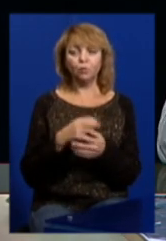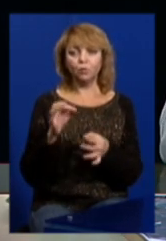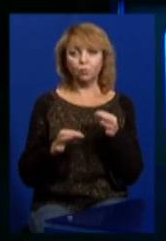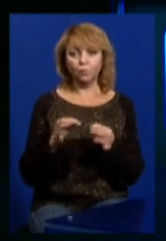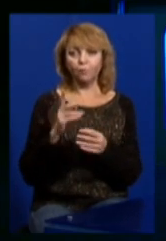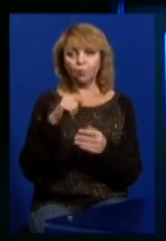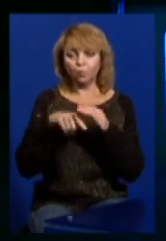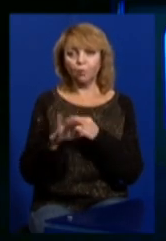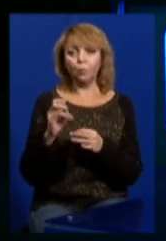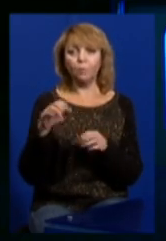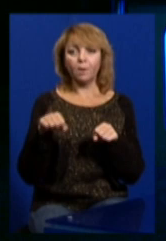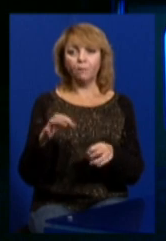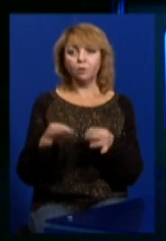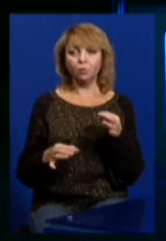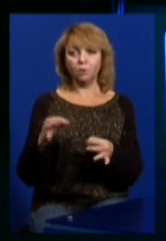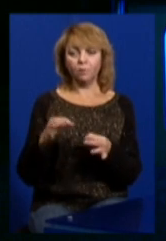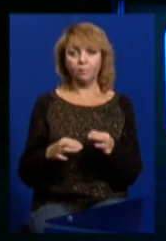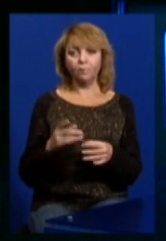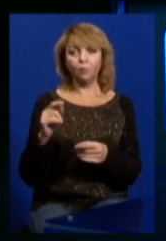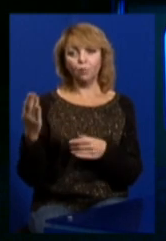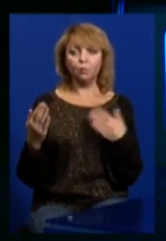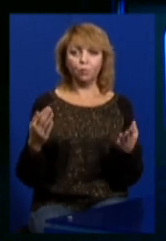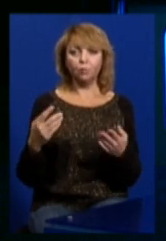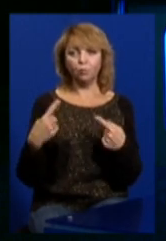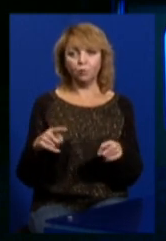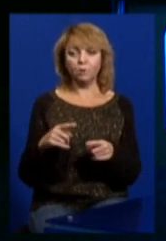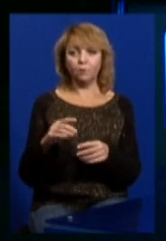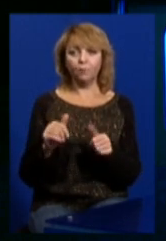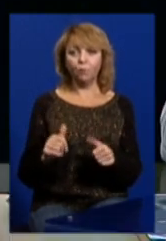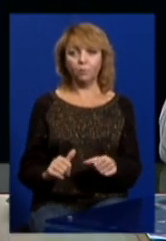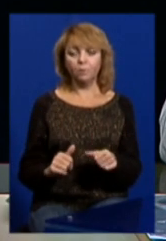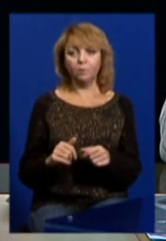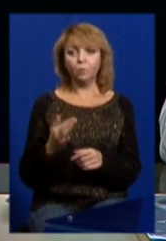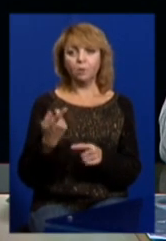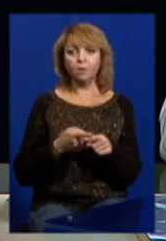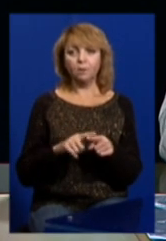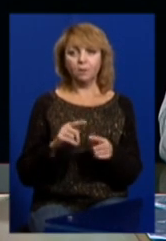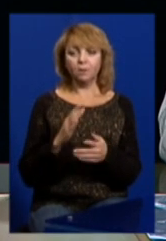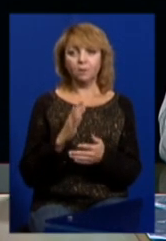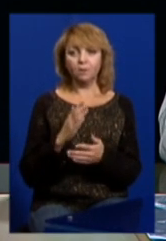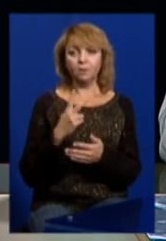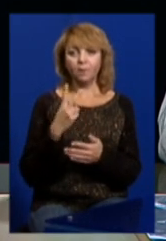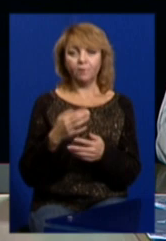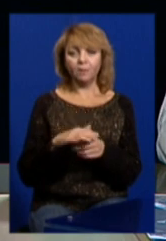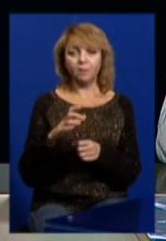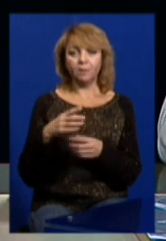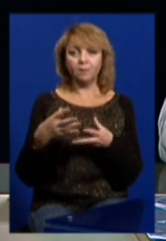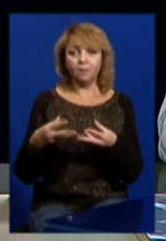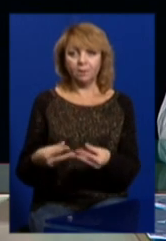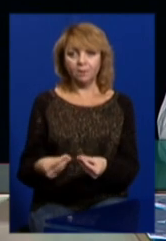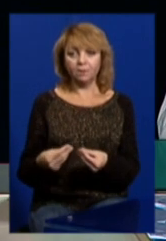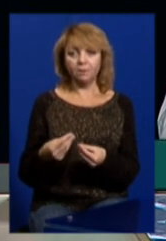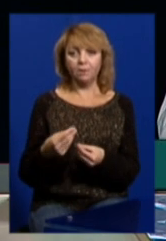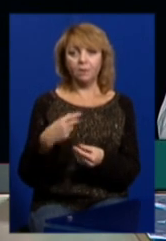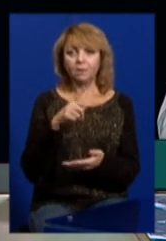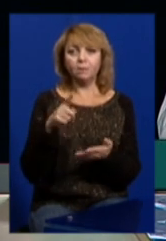втручання в правосуддя в тої чи іншій формі. Оскільки це явно якийсь тиск, незрозуміло, з приводу